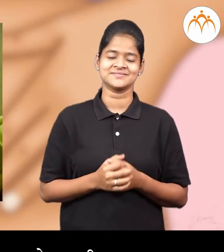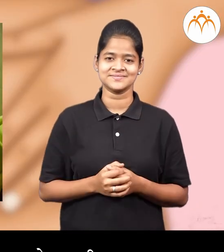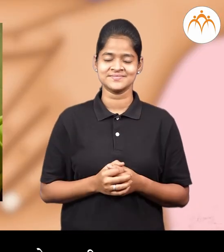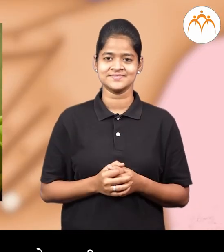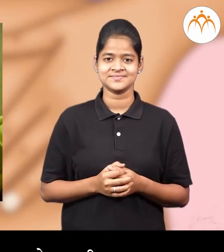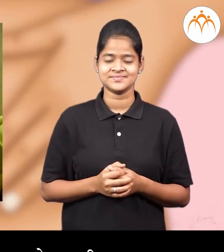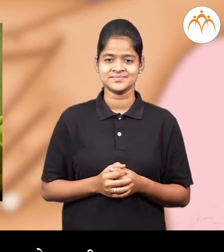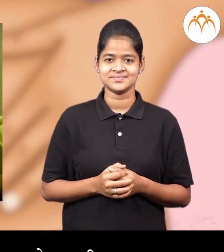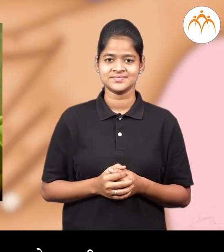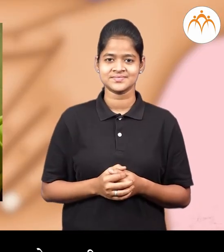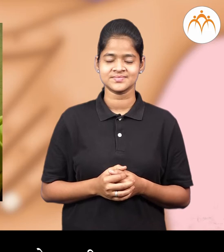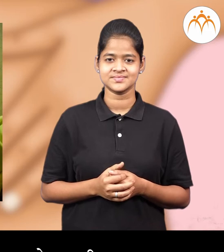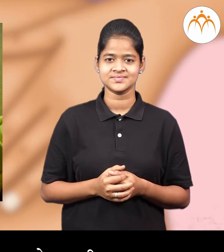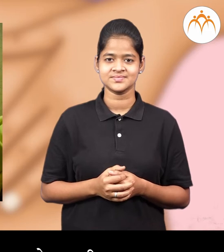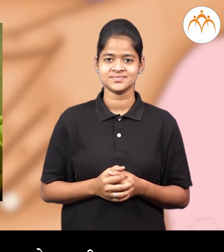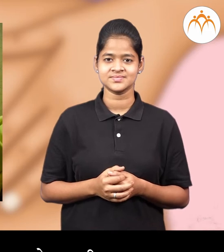होत नहीं